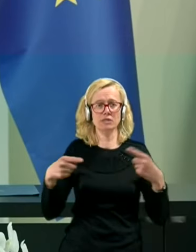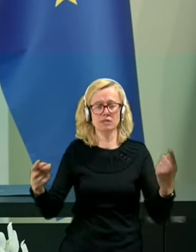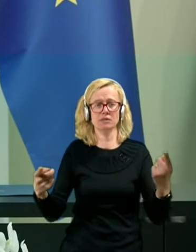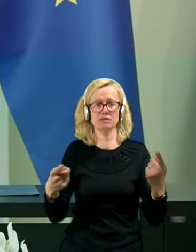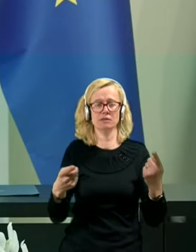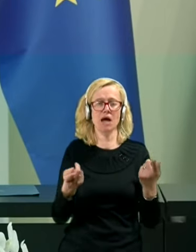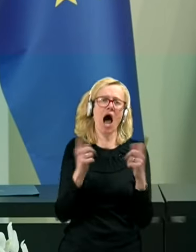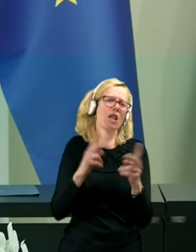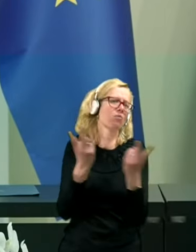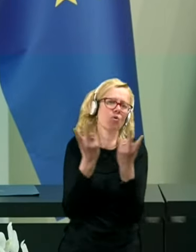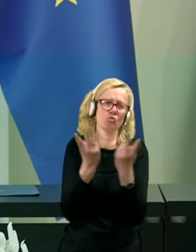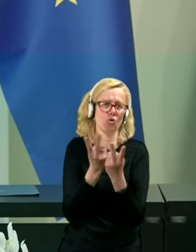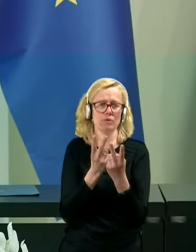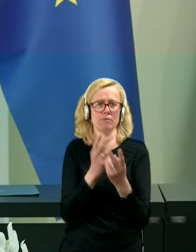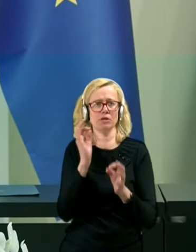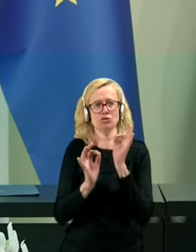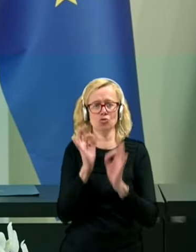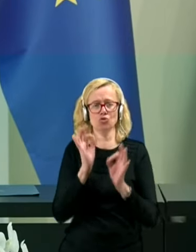ampak tudi